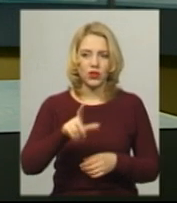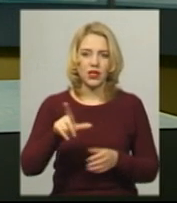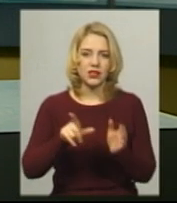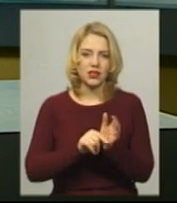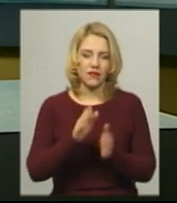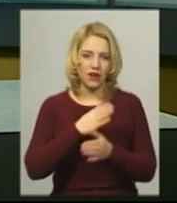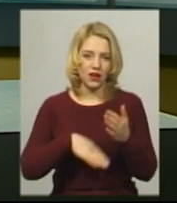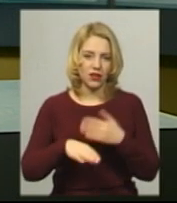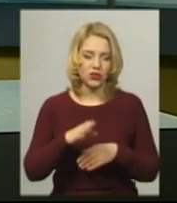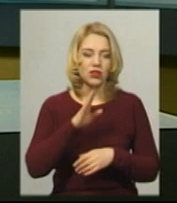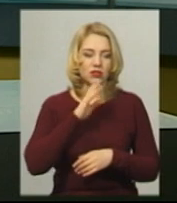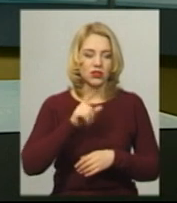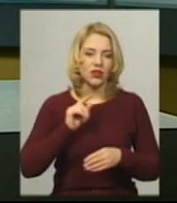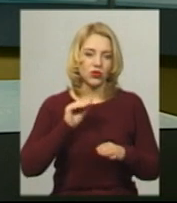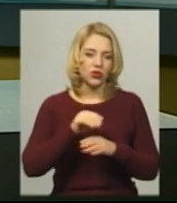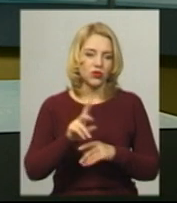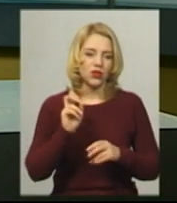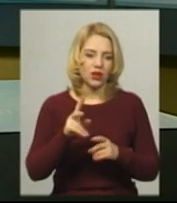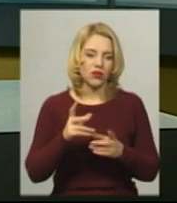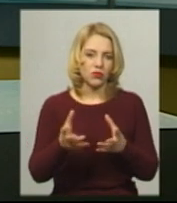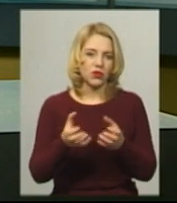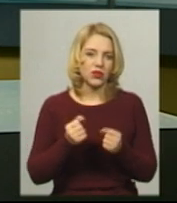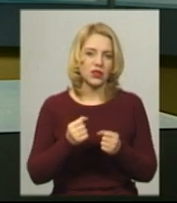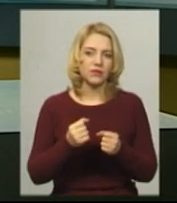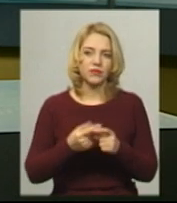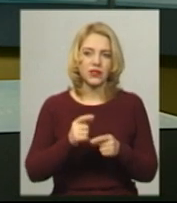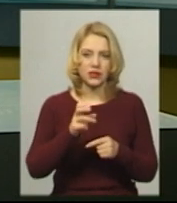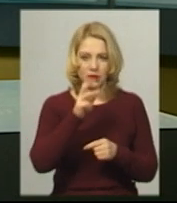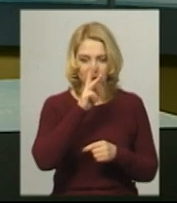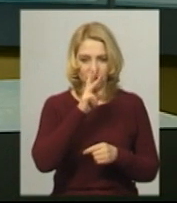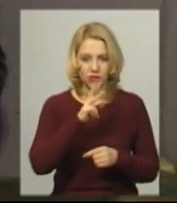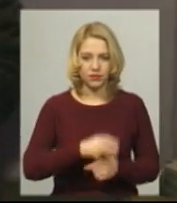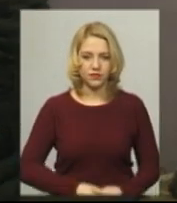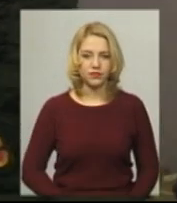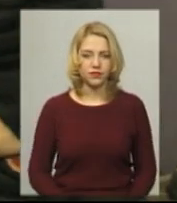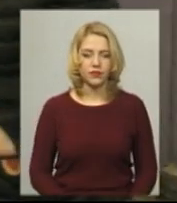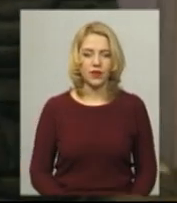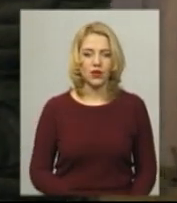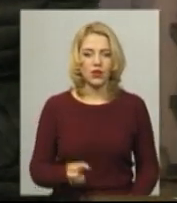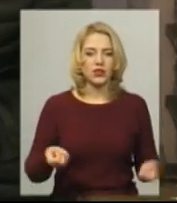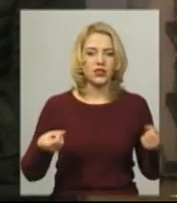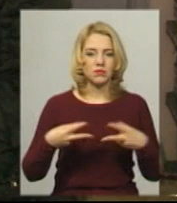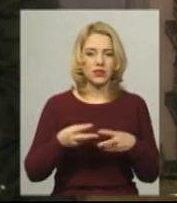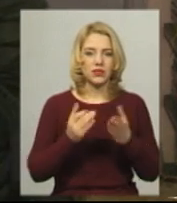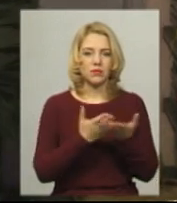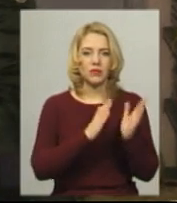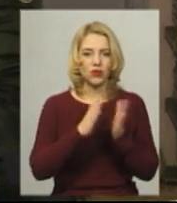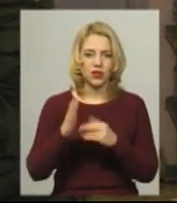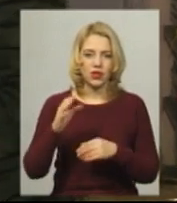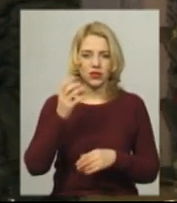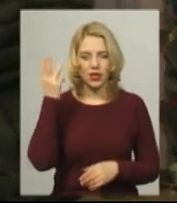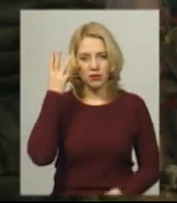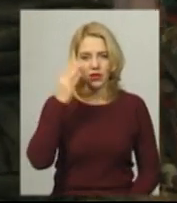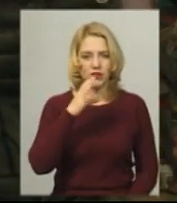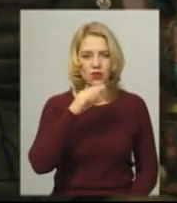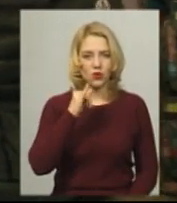соціального захисту інвалідів в вигляді матеріального заохочення за працю. У спеціалізованій бібліотеці Хмельницького УТОСу